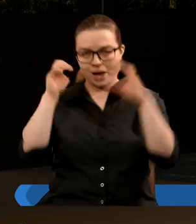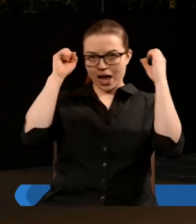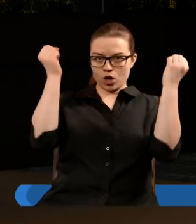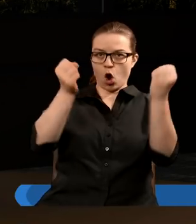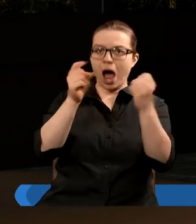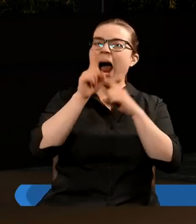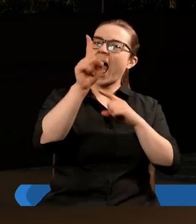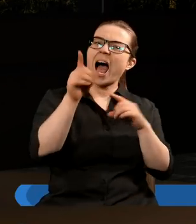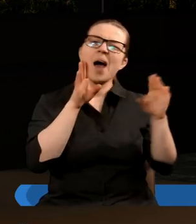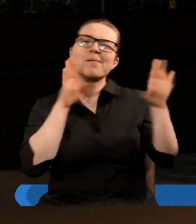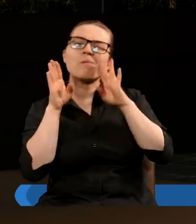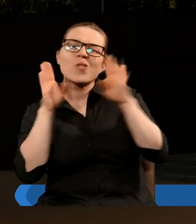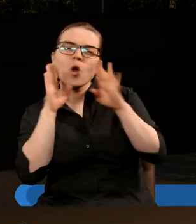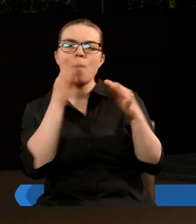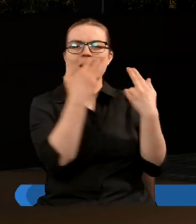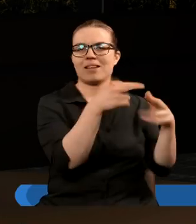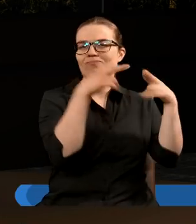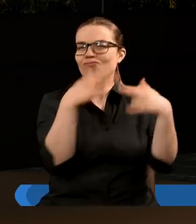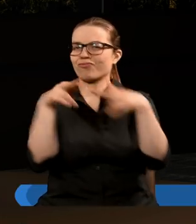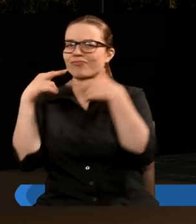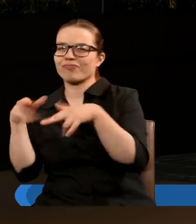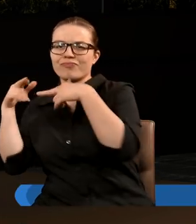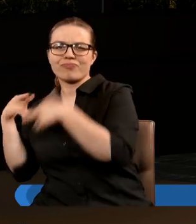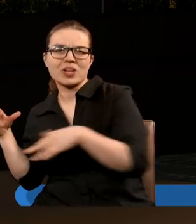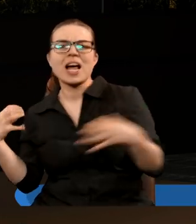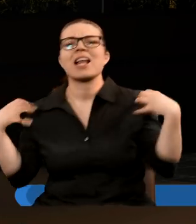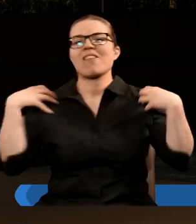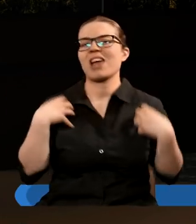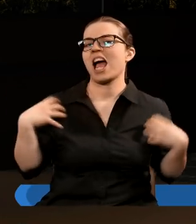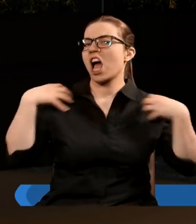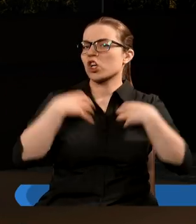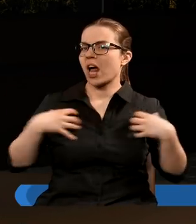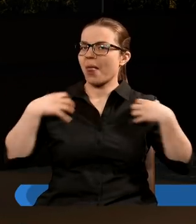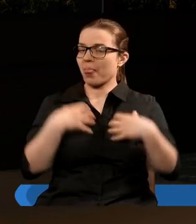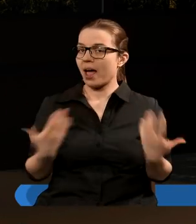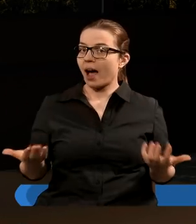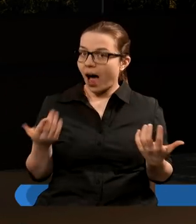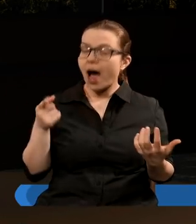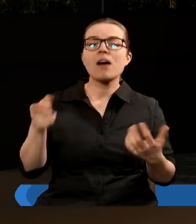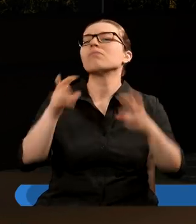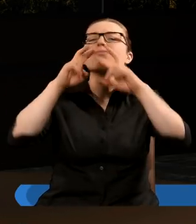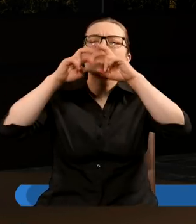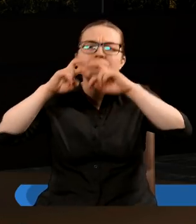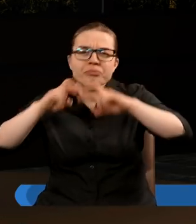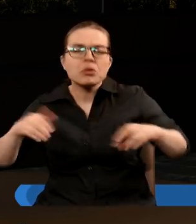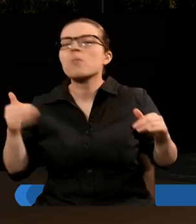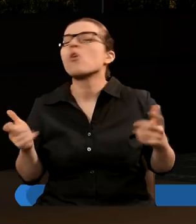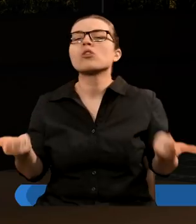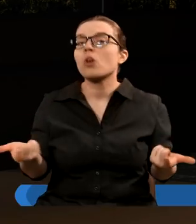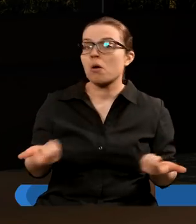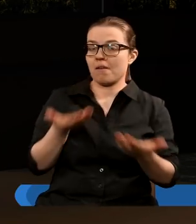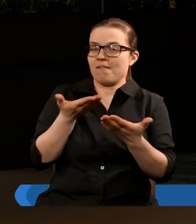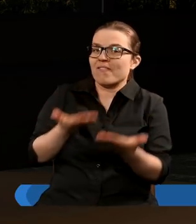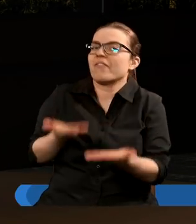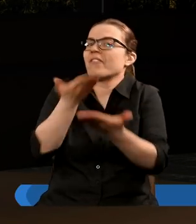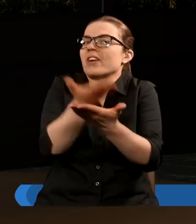podobna do różnych zwierząt. Tak więc możemy na podstawie tej analogii sugerować, że są to